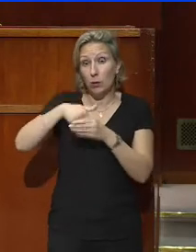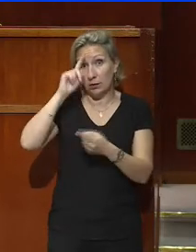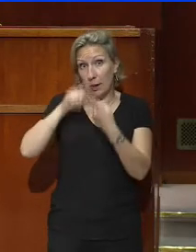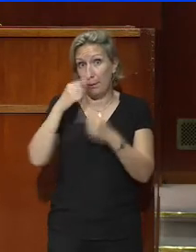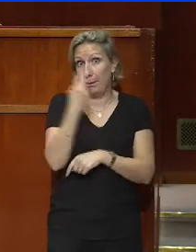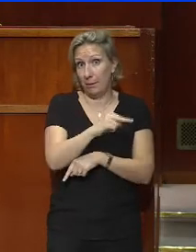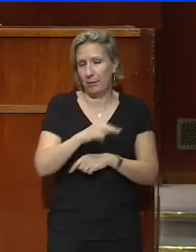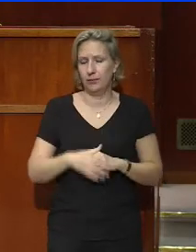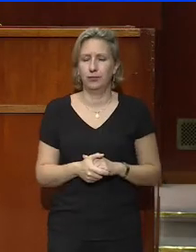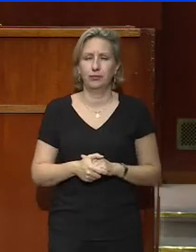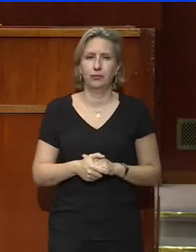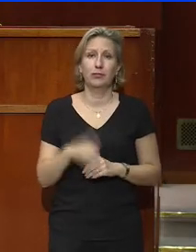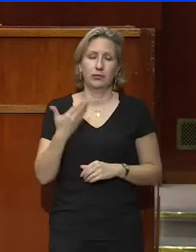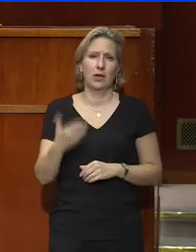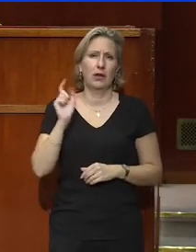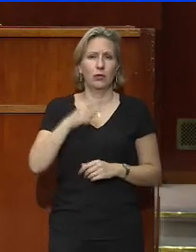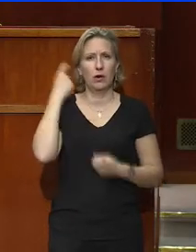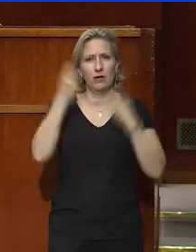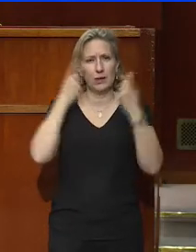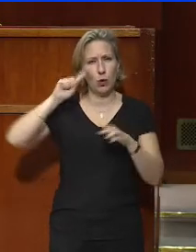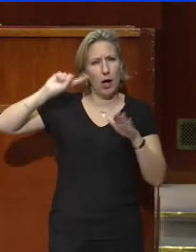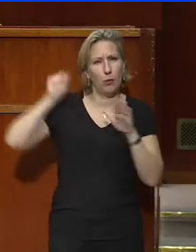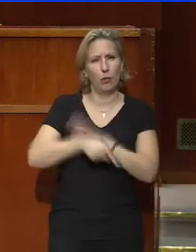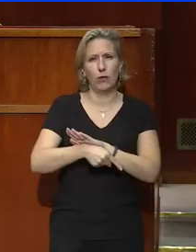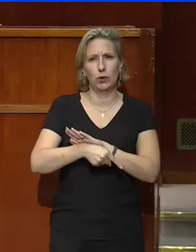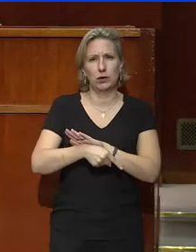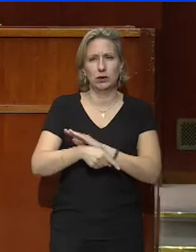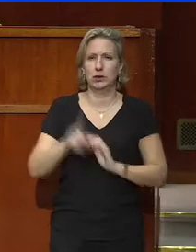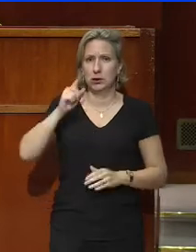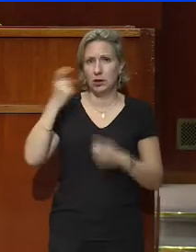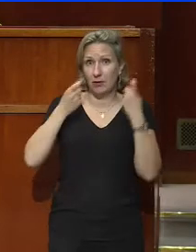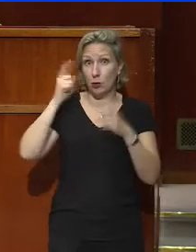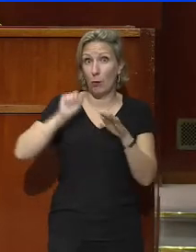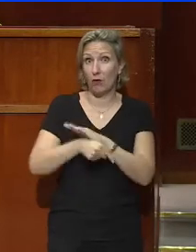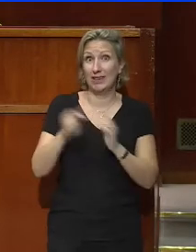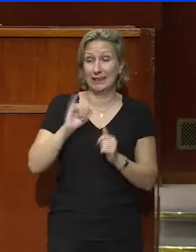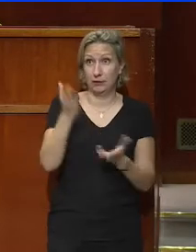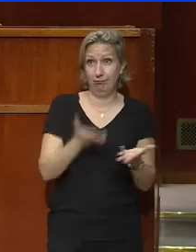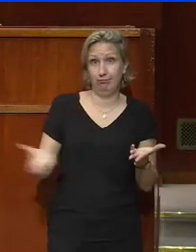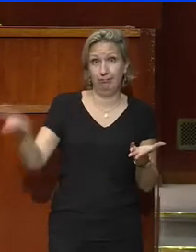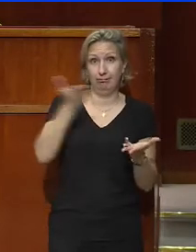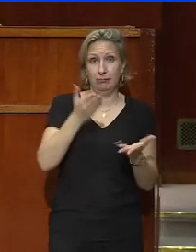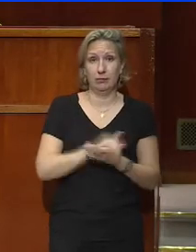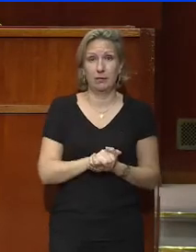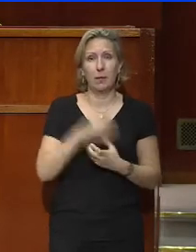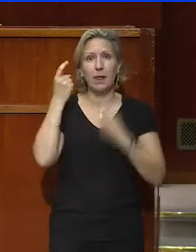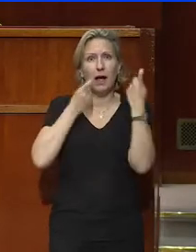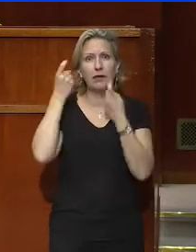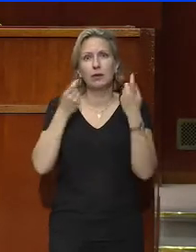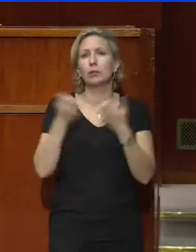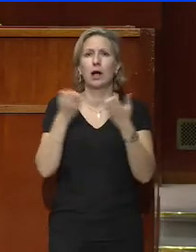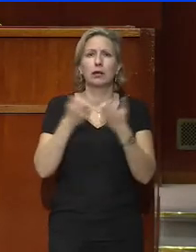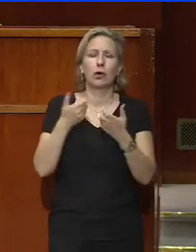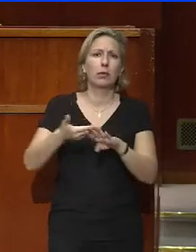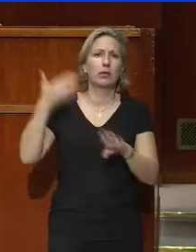Ces questions méritent une réflexion approfondie et une réflexion approfondie de votre part. Une réflexion qui pourrait, par exemple, se nourrir d